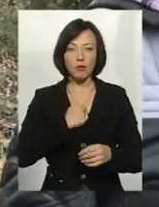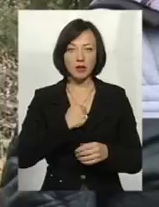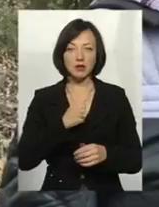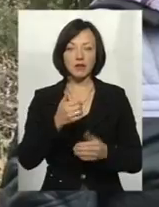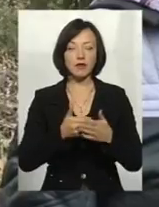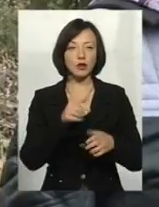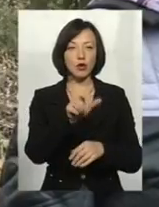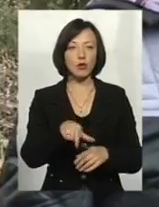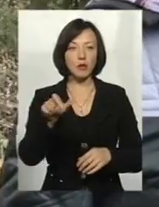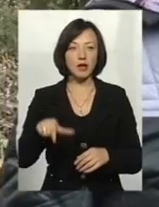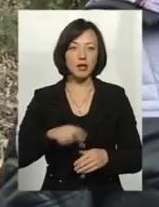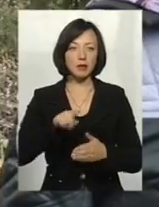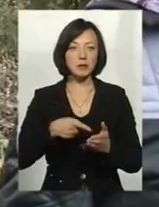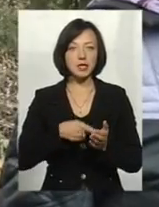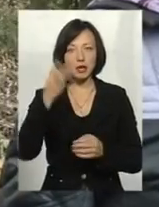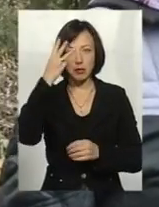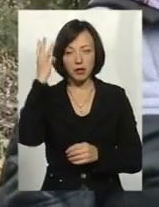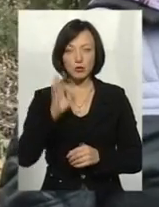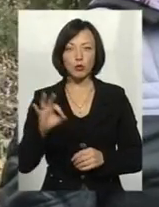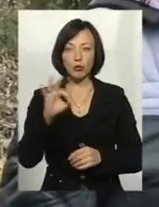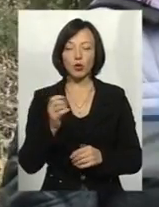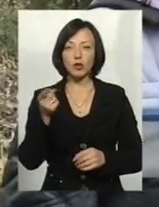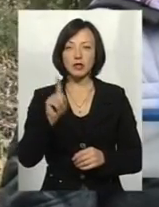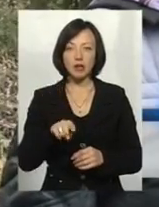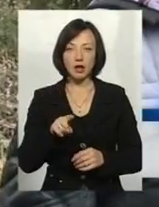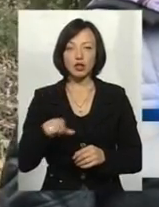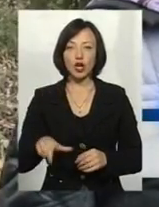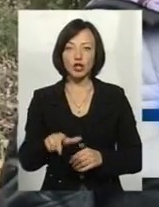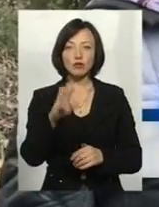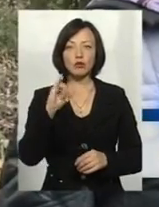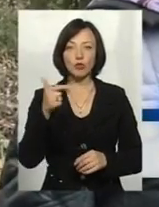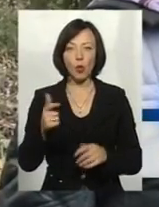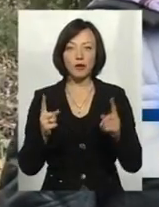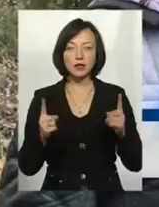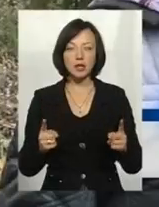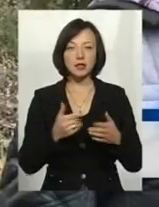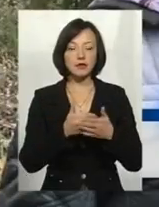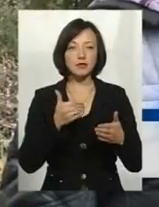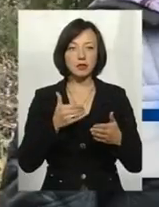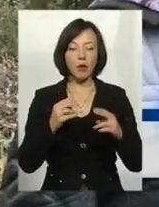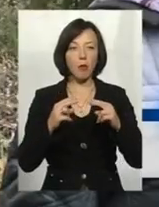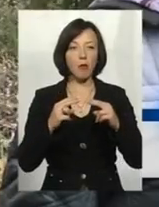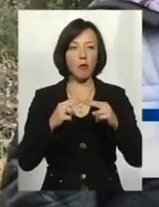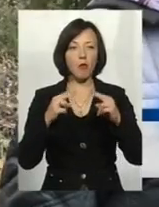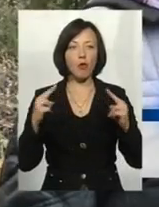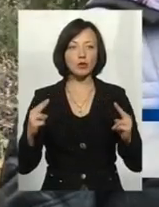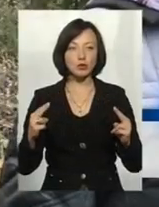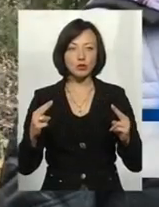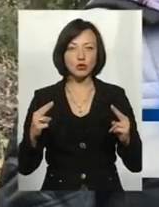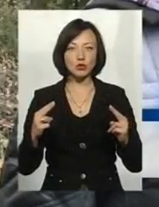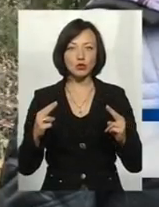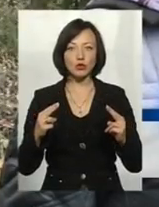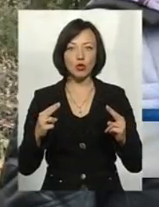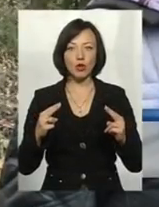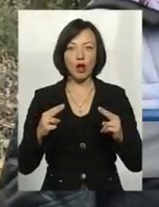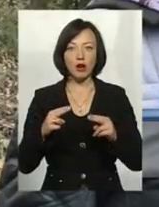громадян, мешканців міста Хмельницького, про те, що на річці Південний Буг, на ділянці від мосту шлюзи по